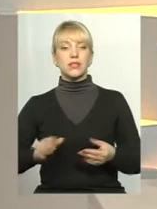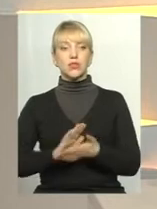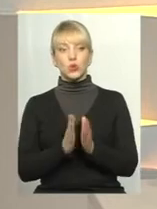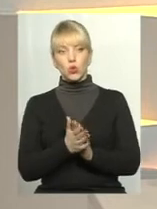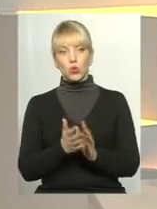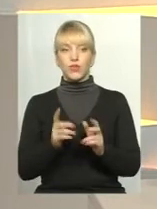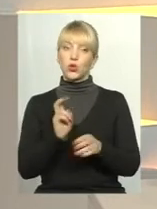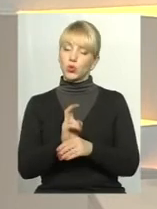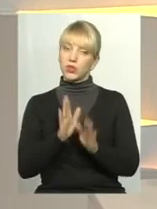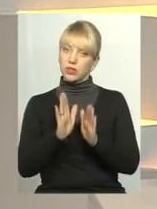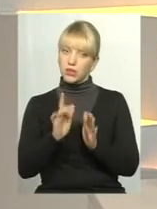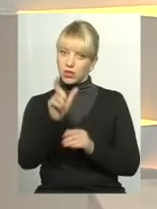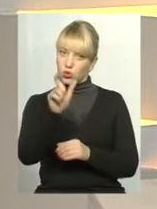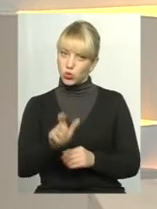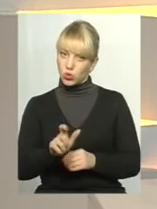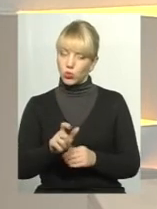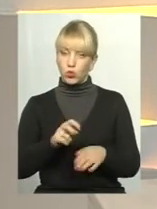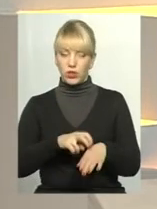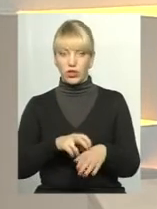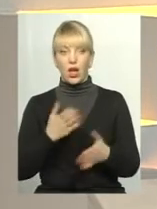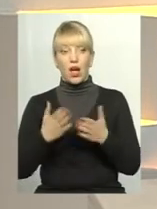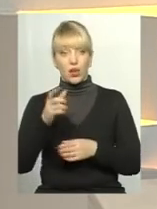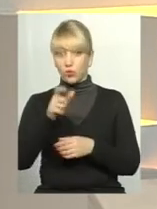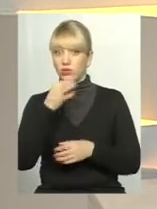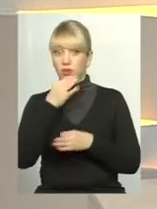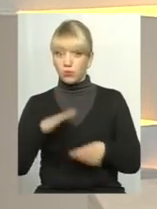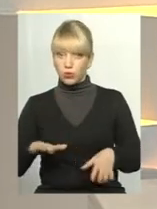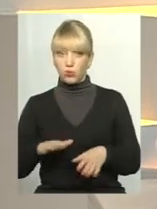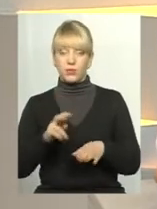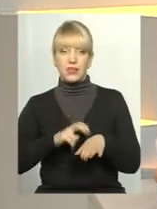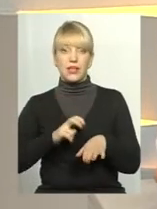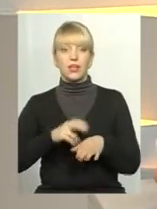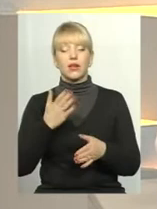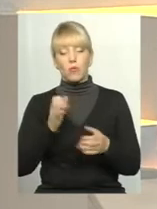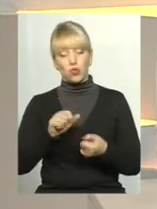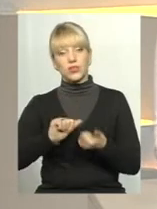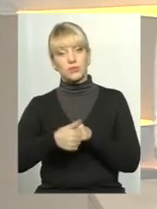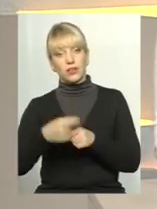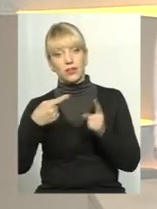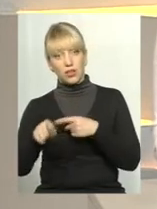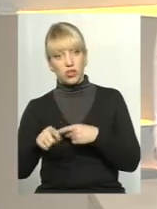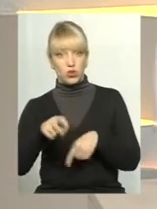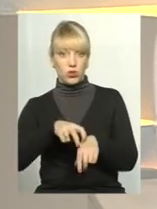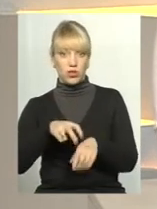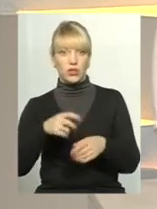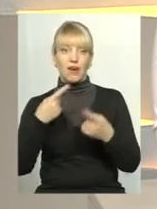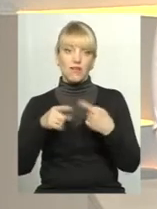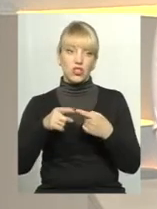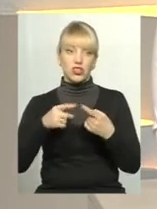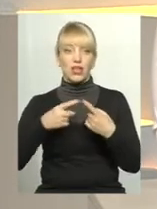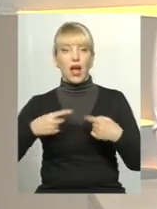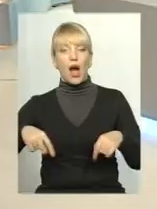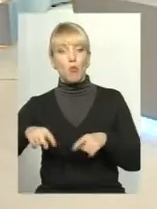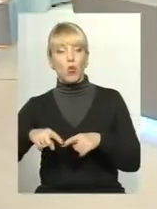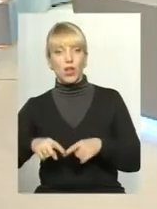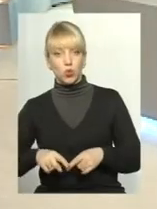ходити тільки до цього лікаря? Чи якщо людині не подобається лікар, вона зможе його змінити? на іншого, в іншій амбулаторії? От такі моменти.